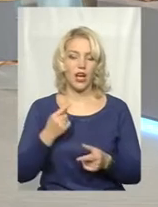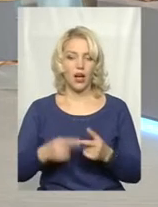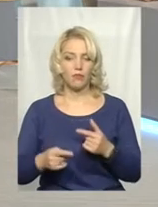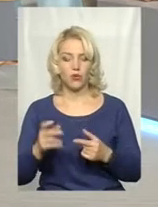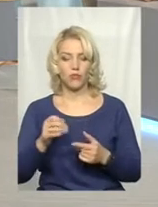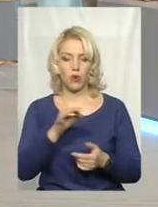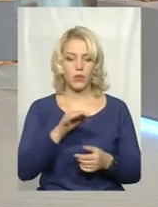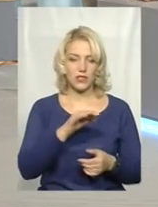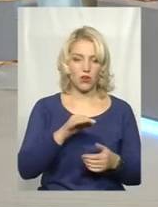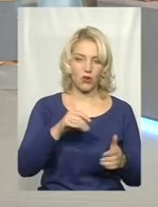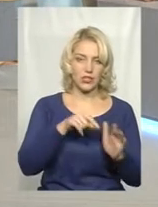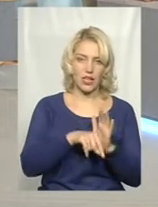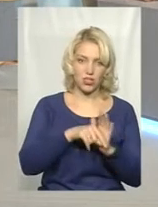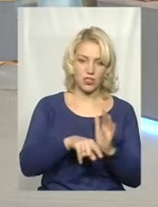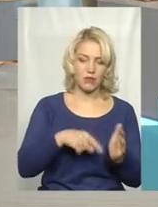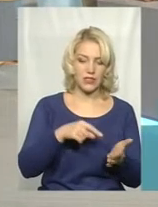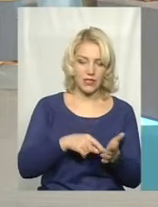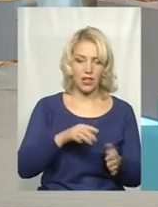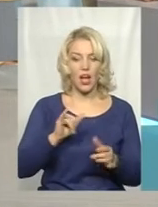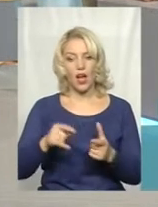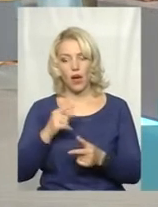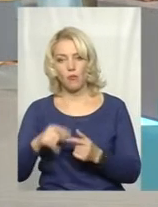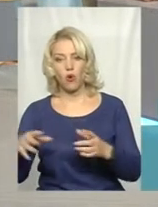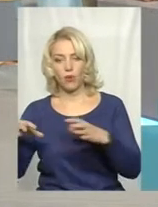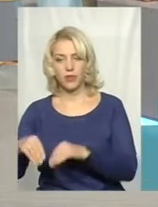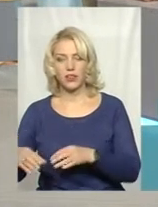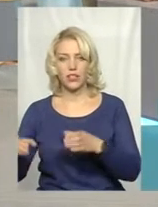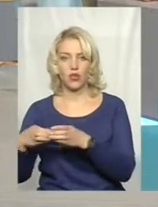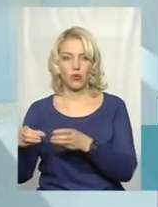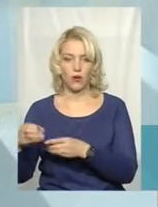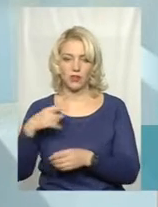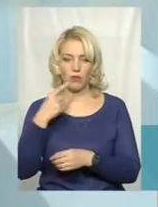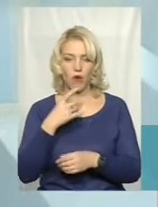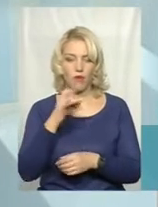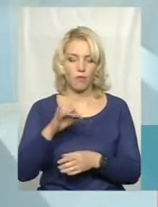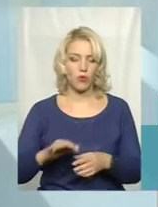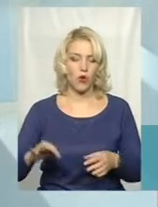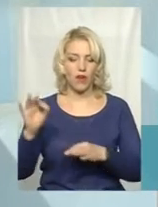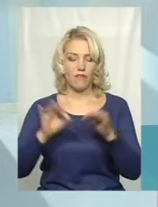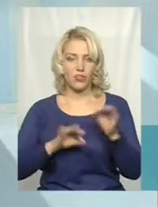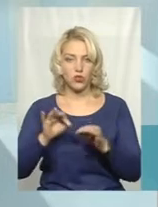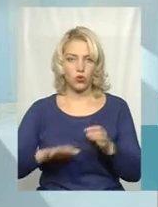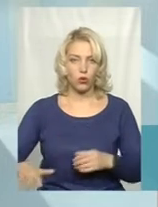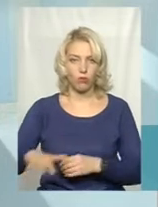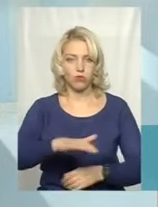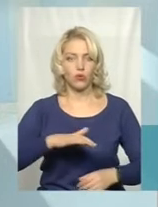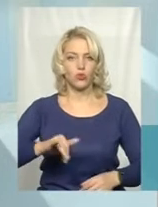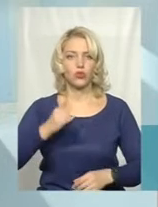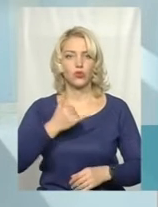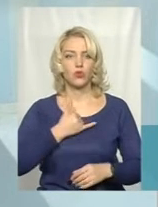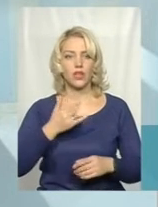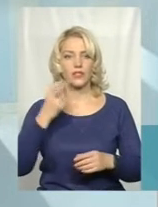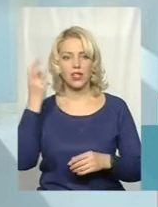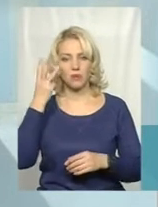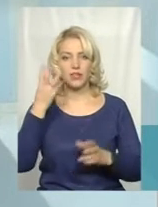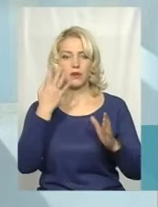значення, або в об'єднаних громадах. Мова йде про відсоток покриття площі. Тобто, в нас на Хмельниччині це так